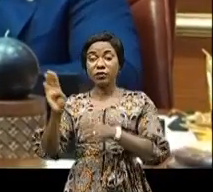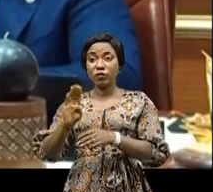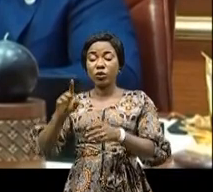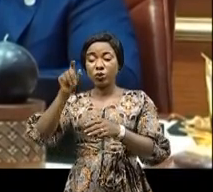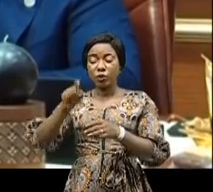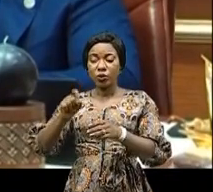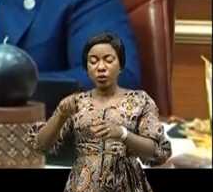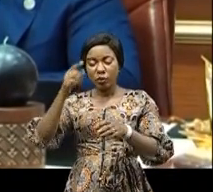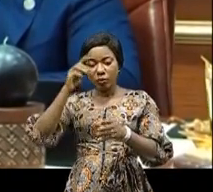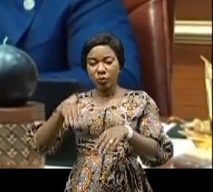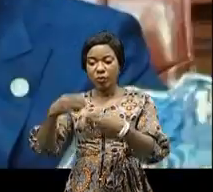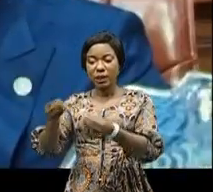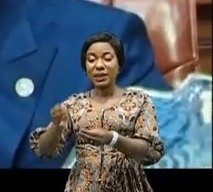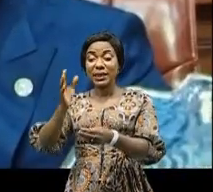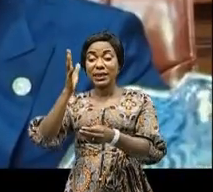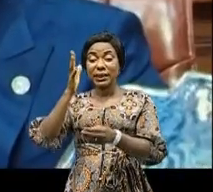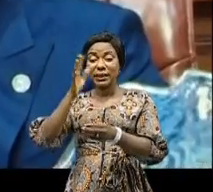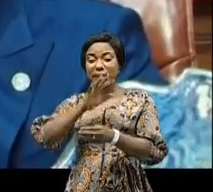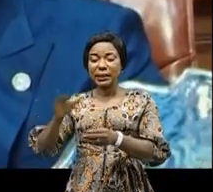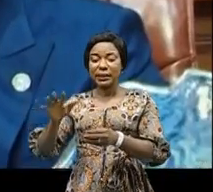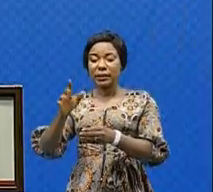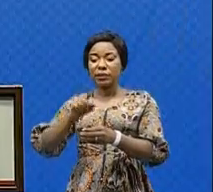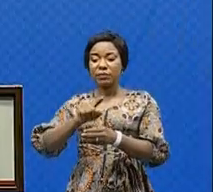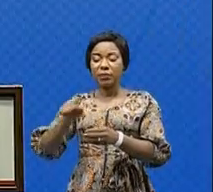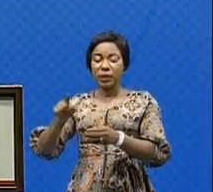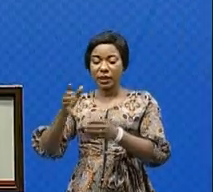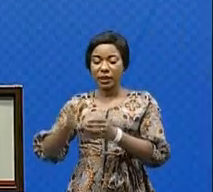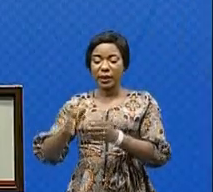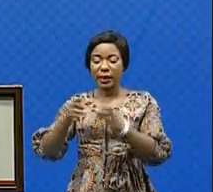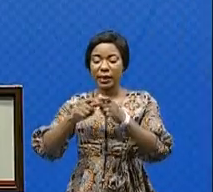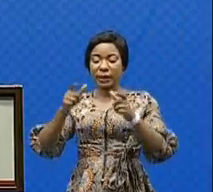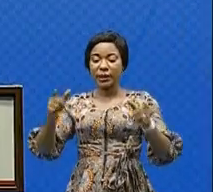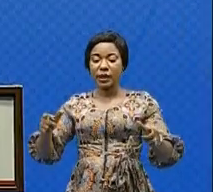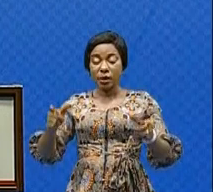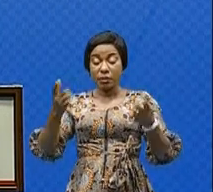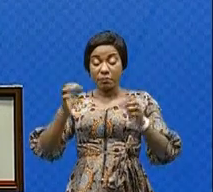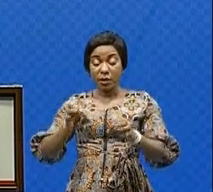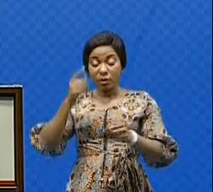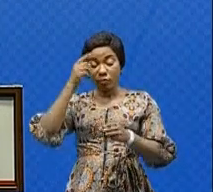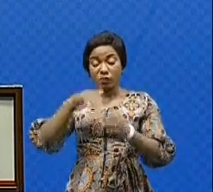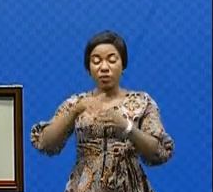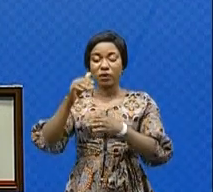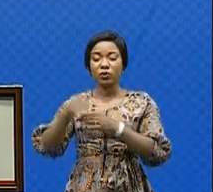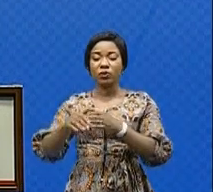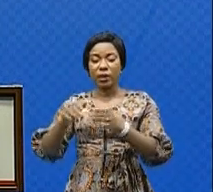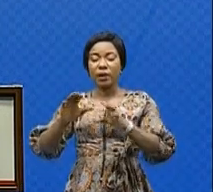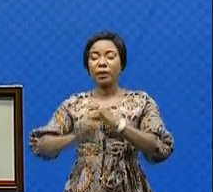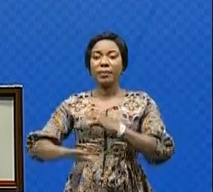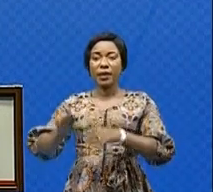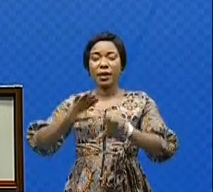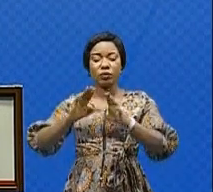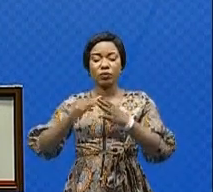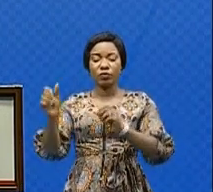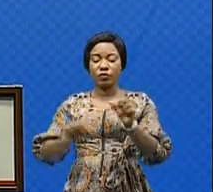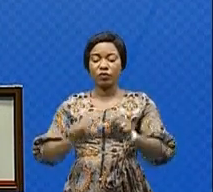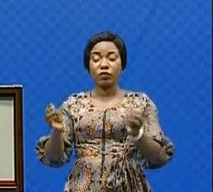maximale de 500 000 hectares par entreprise. Afin de sortir le pays de toute illégalité, il